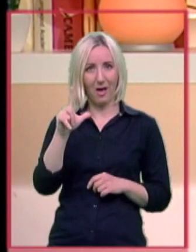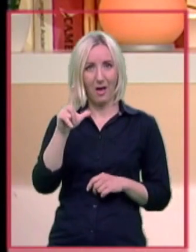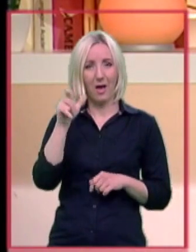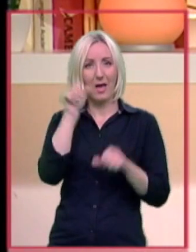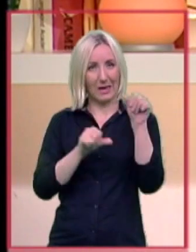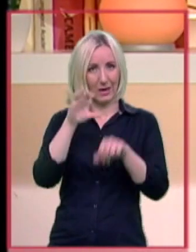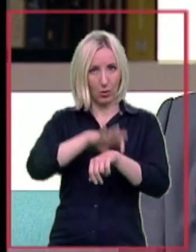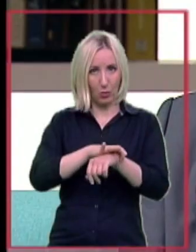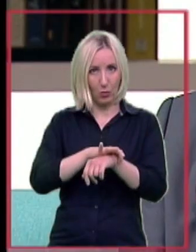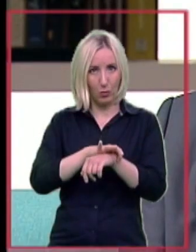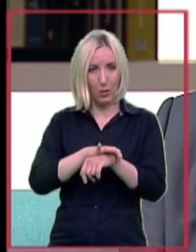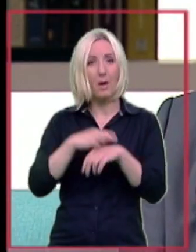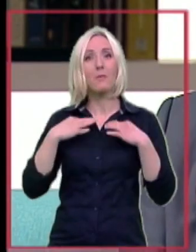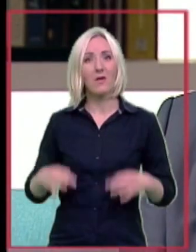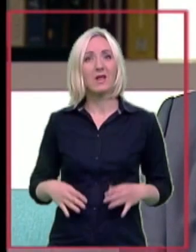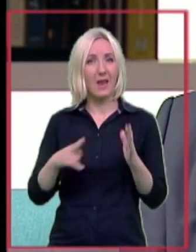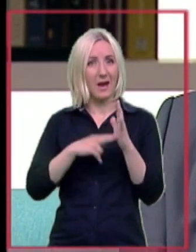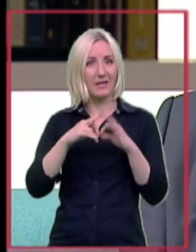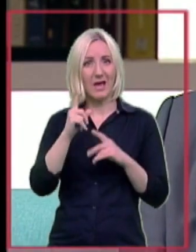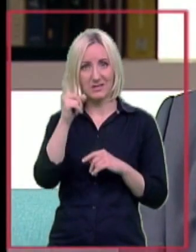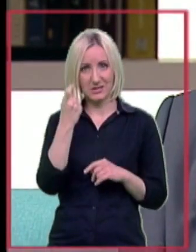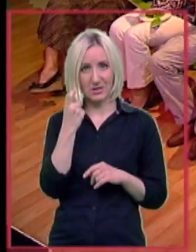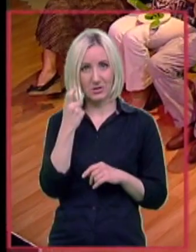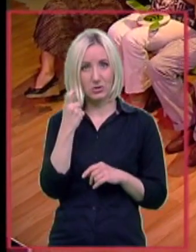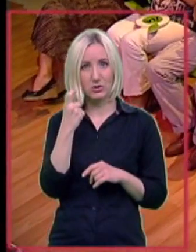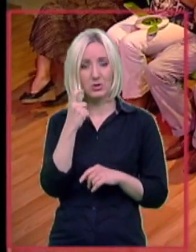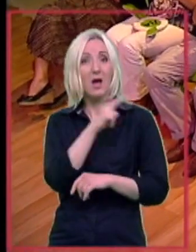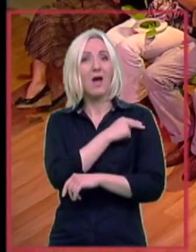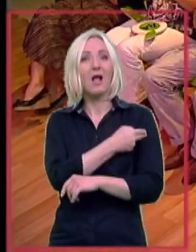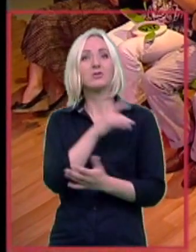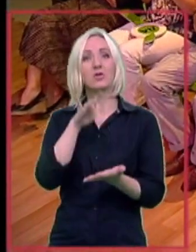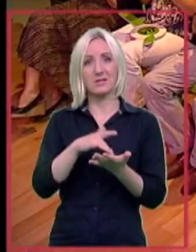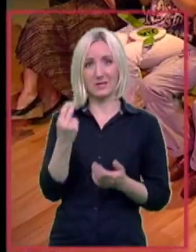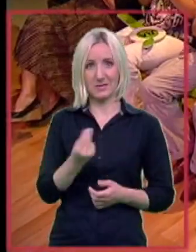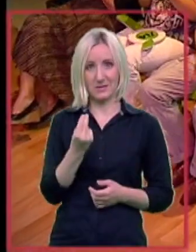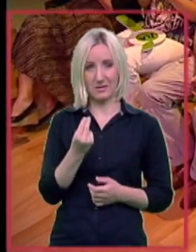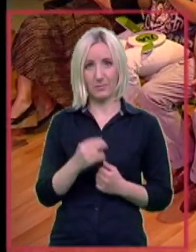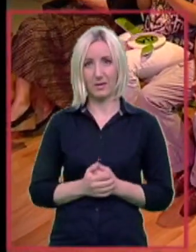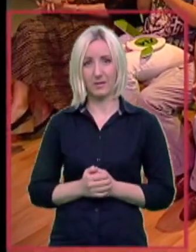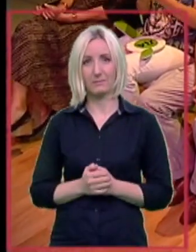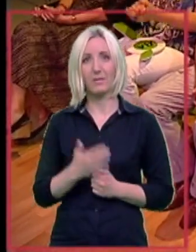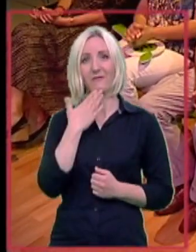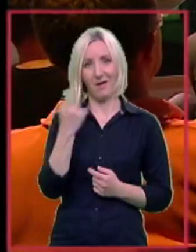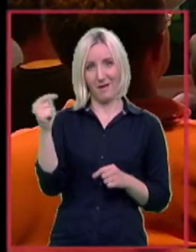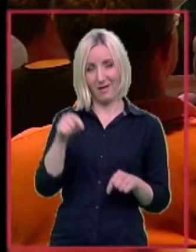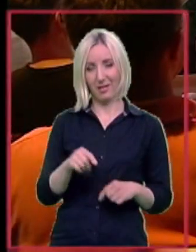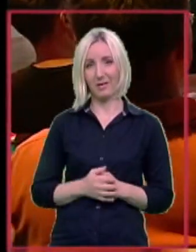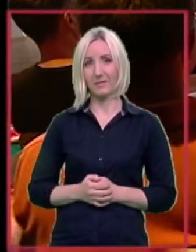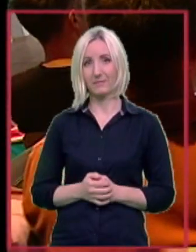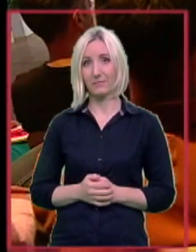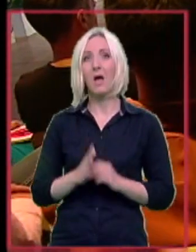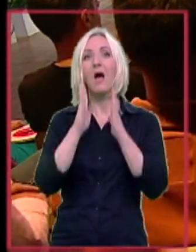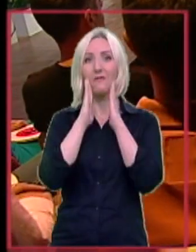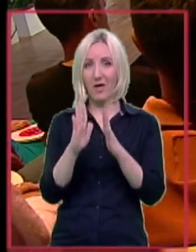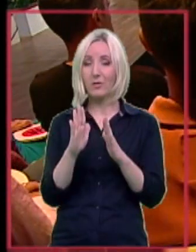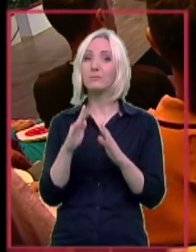Nena Darsović, direktor orele klinike, klijenski centra Srbije, doktore, dobro nam došli. Hvala što se gostima. A verujem da će vas